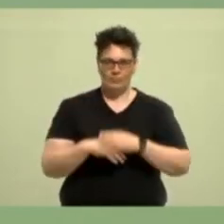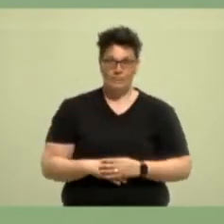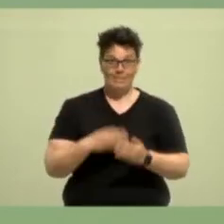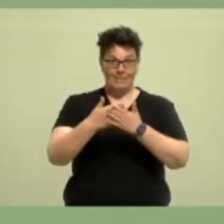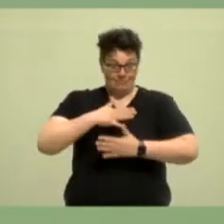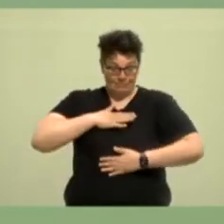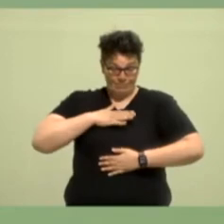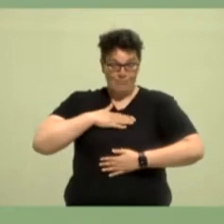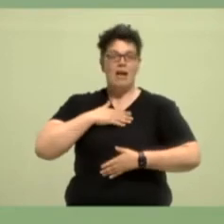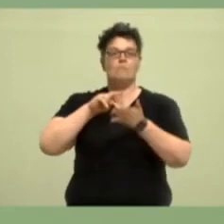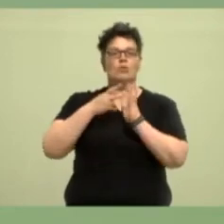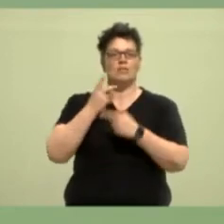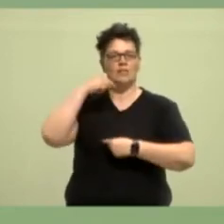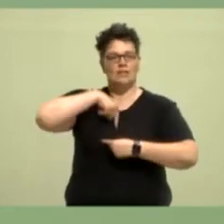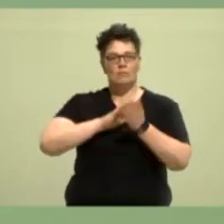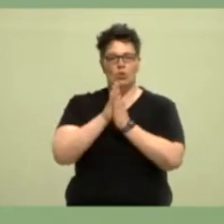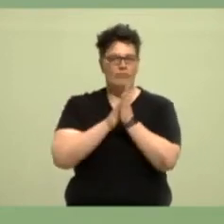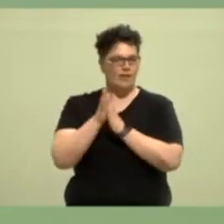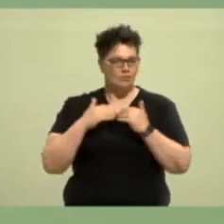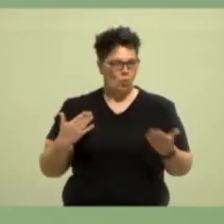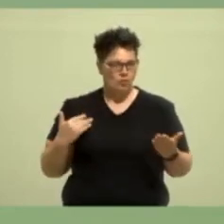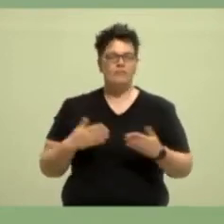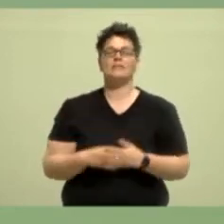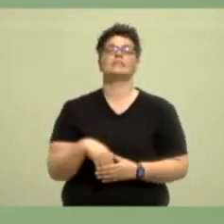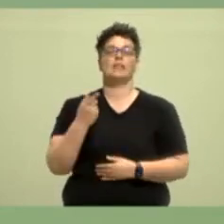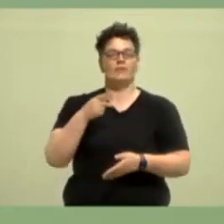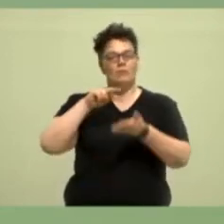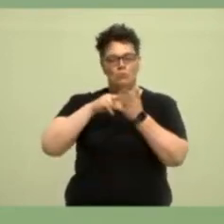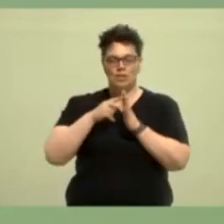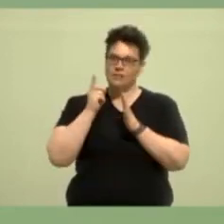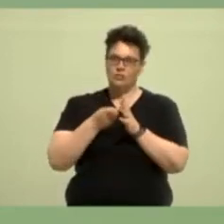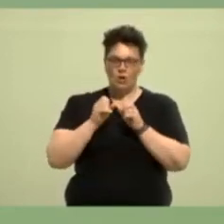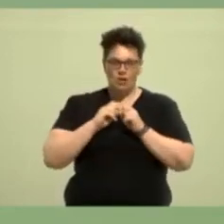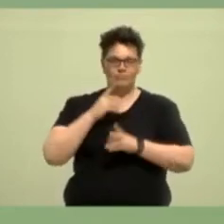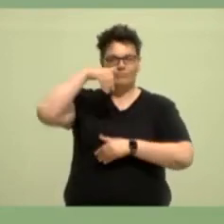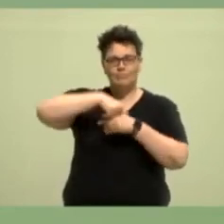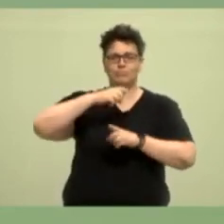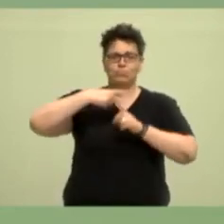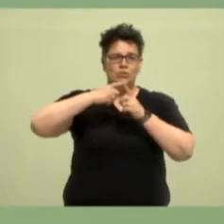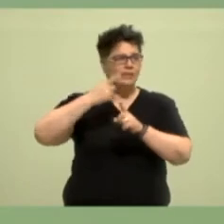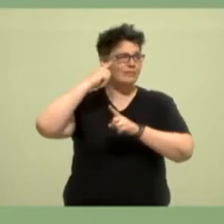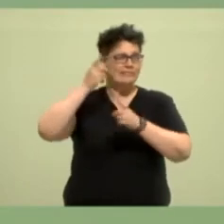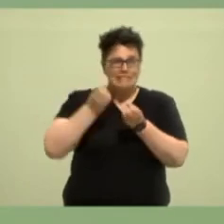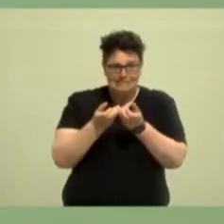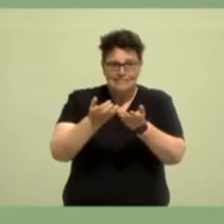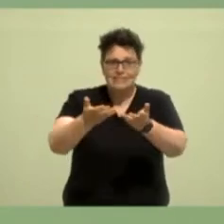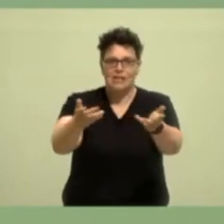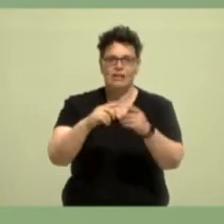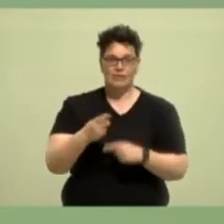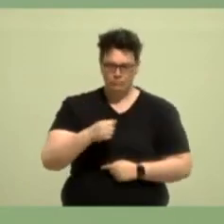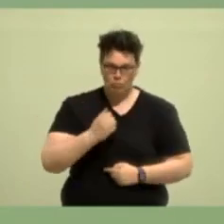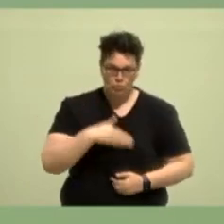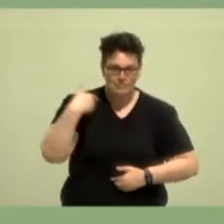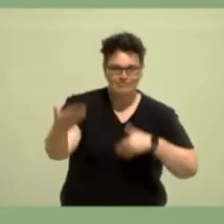politischer Antrieb immer, eine Politik zu machen, die Zuversicht ausstrahlt, die Mut macht, mit Hoffnung auf die Zukunft zu blicken,